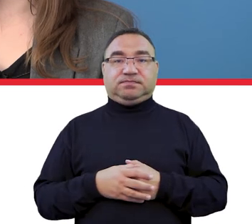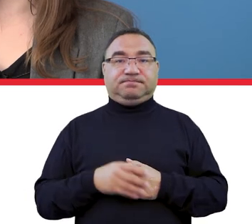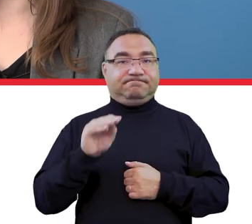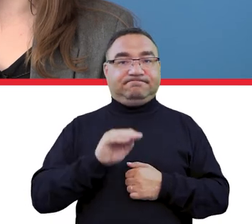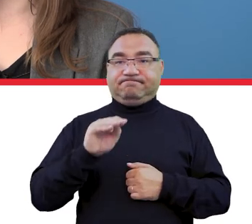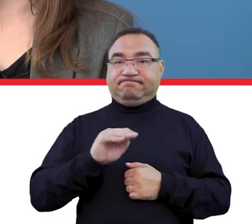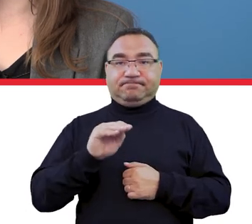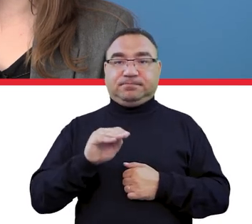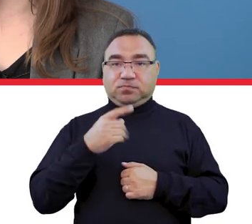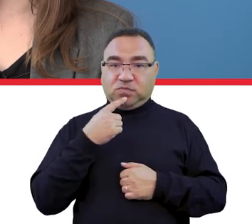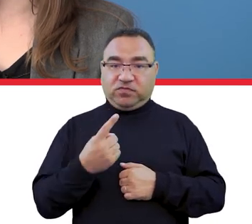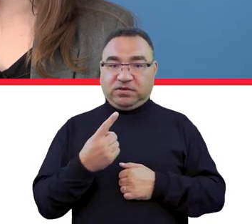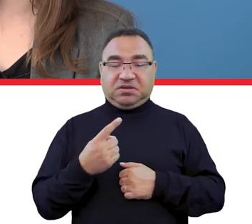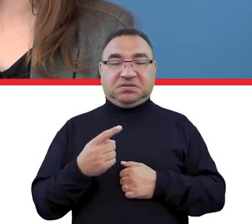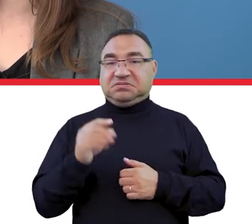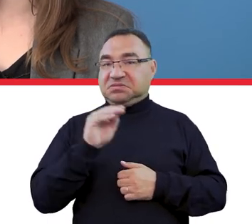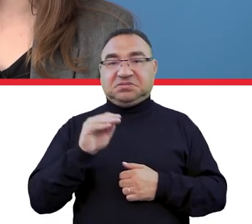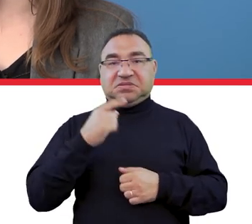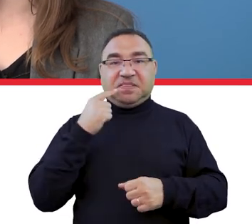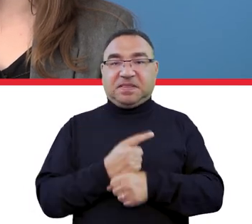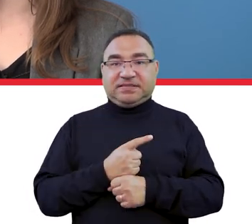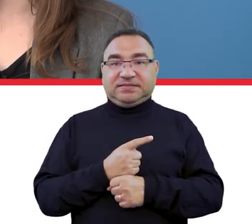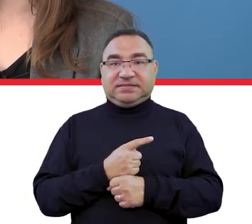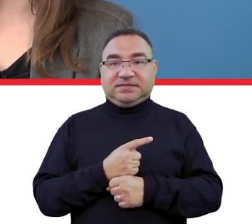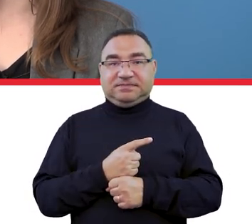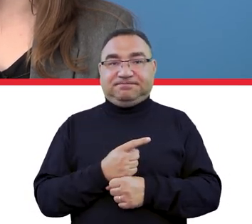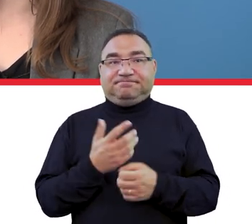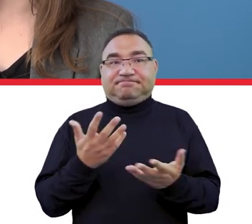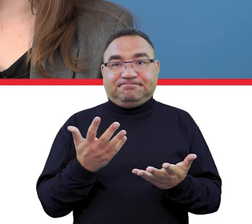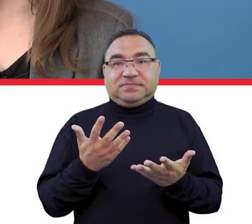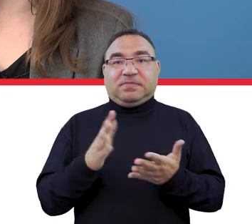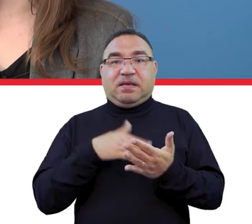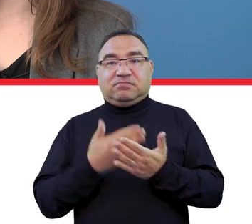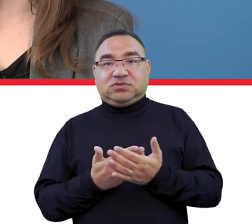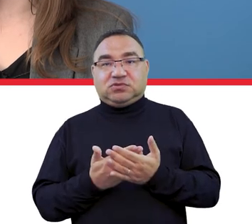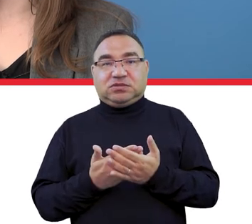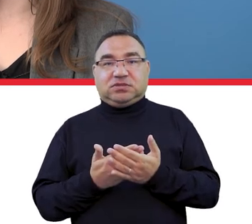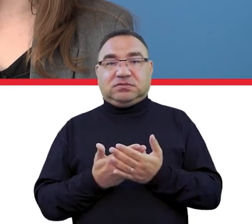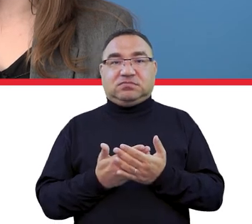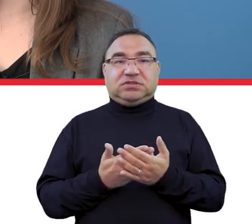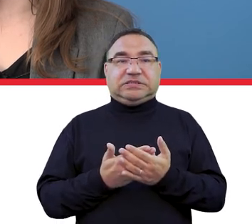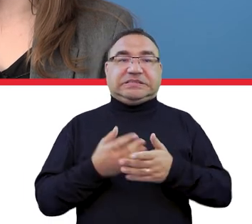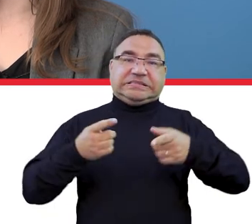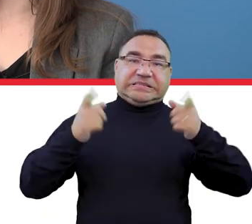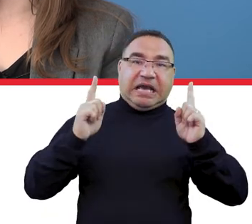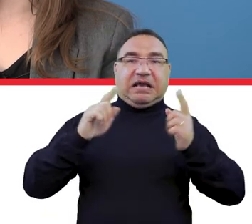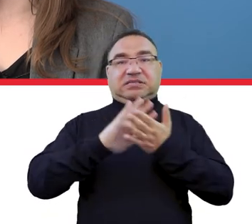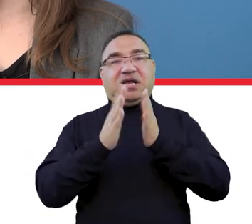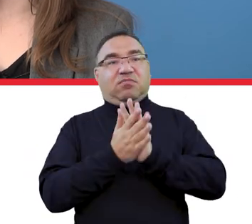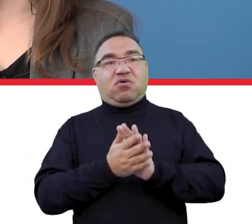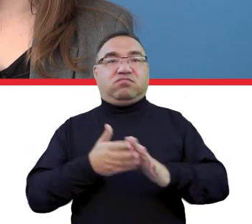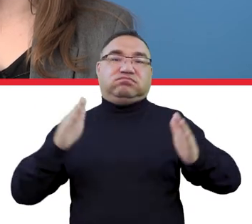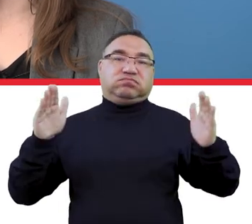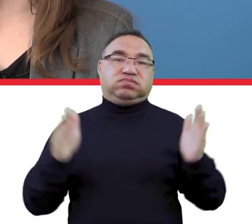wydała, warto zwrócić na to uwagę, decyzji, która to decyzja ograniczałaby, czy Unia umożliwiała